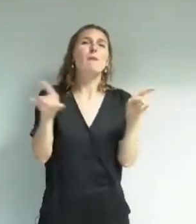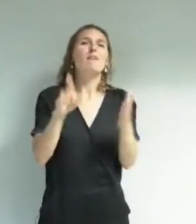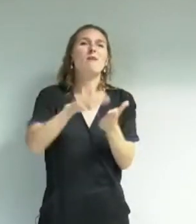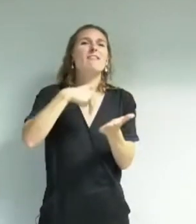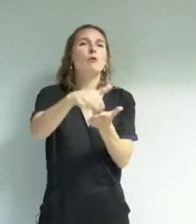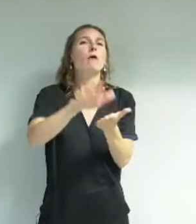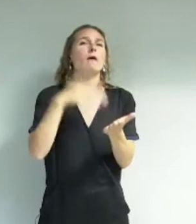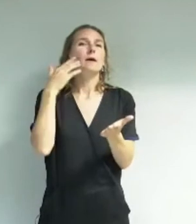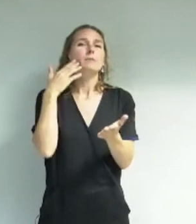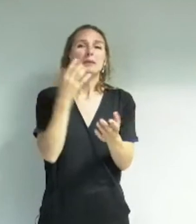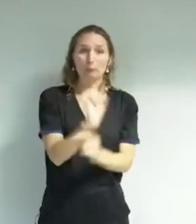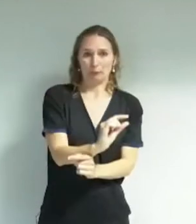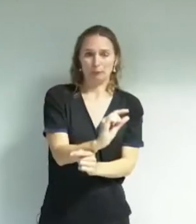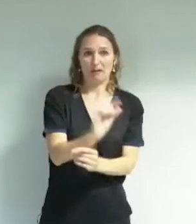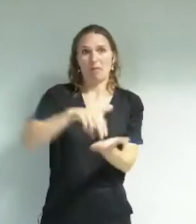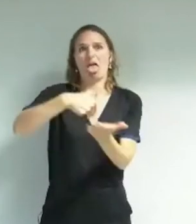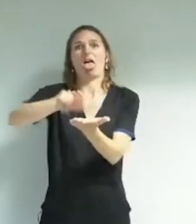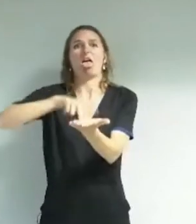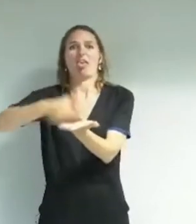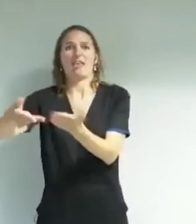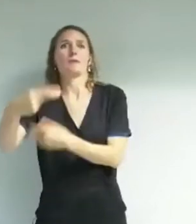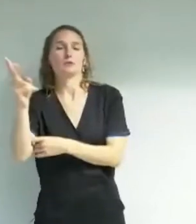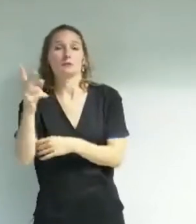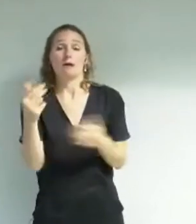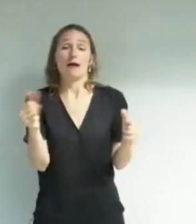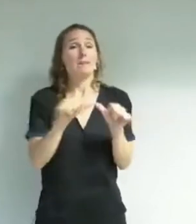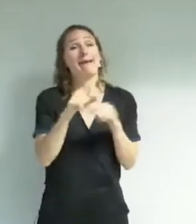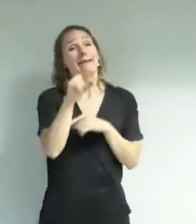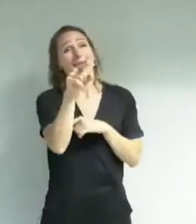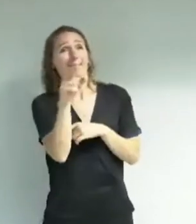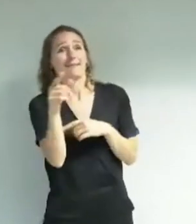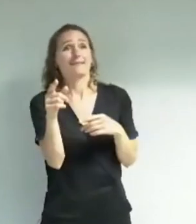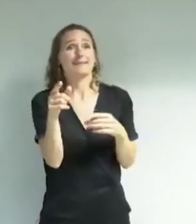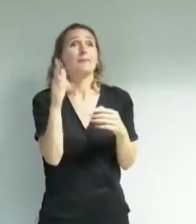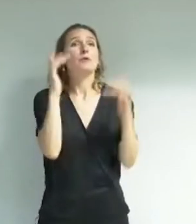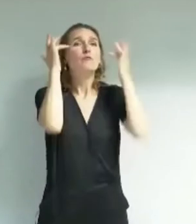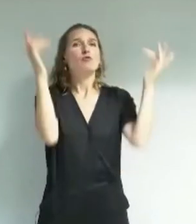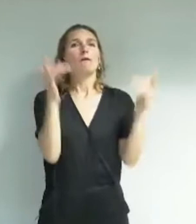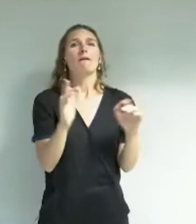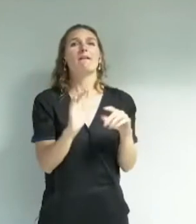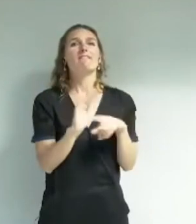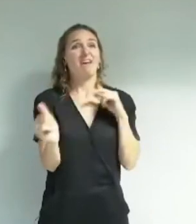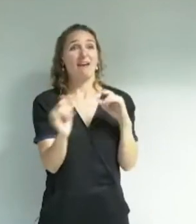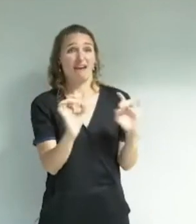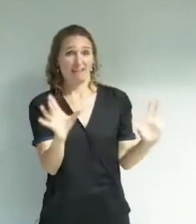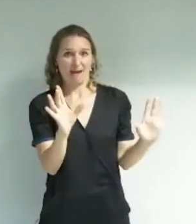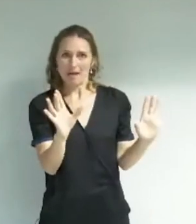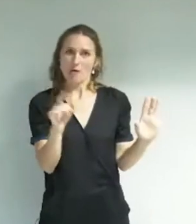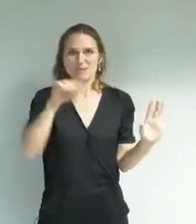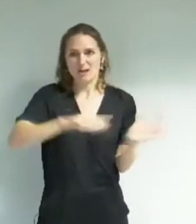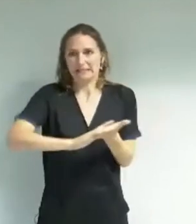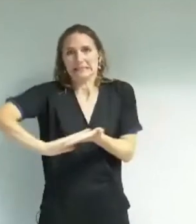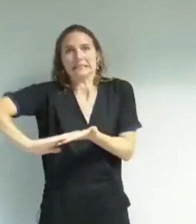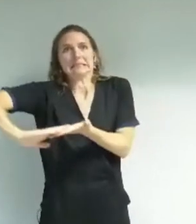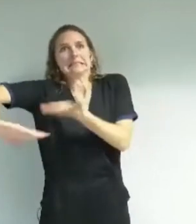c'est moins on en fait, plus on en parle. Parce que votre note de synthèse introductive, elle décrit l'histoire de la culture de Grenoble